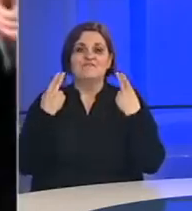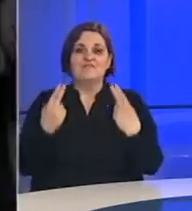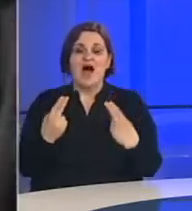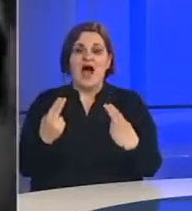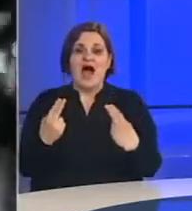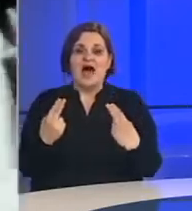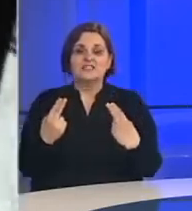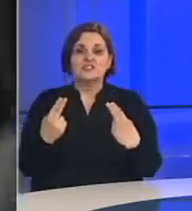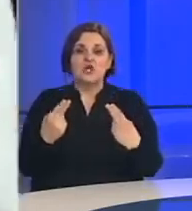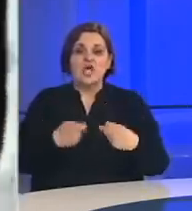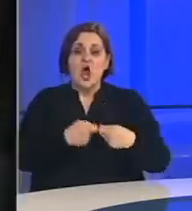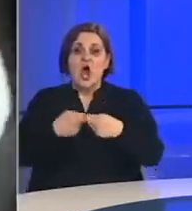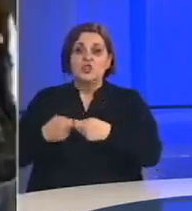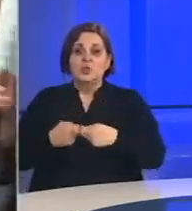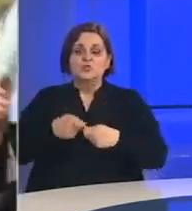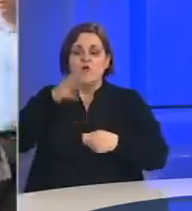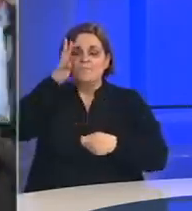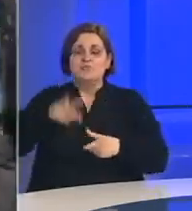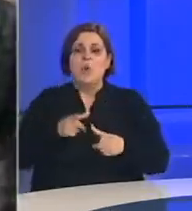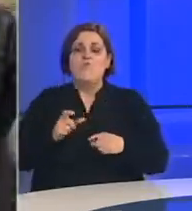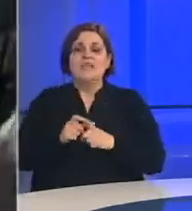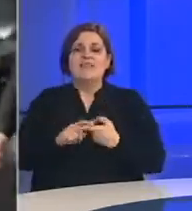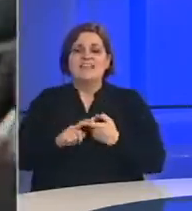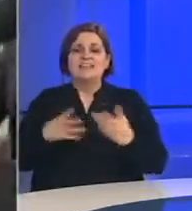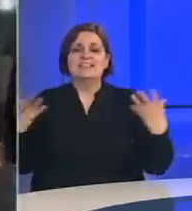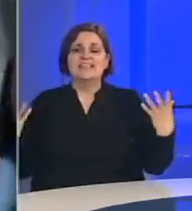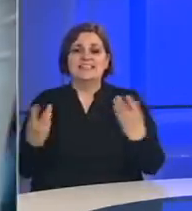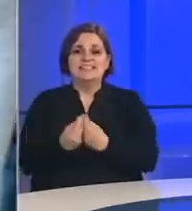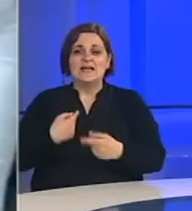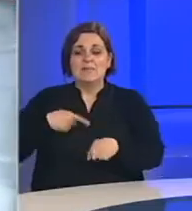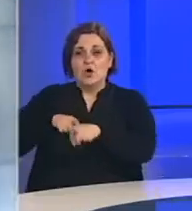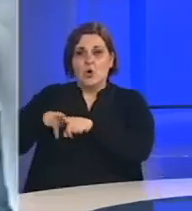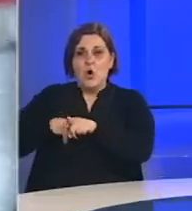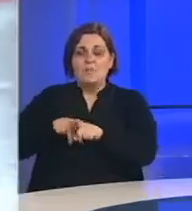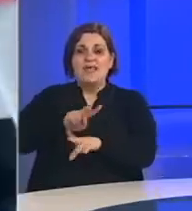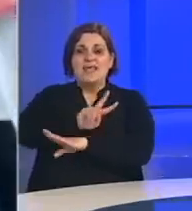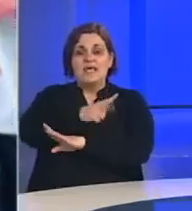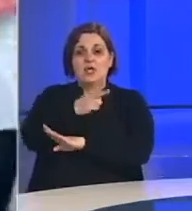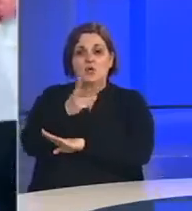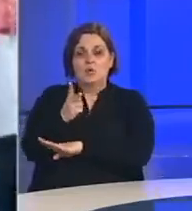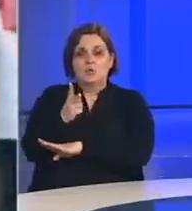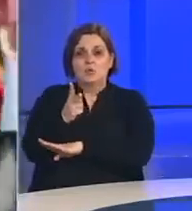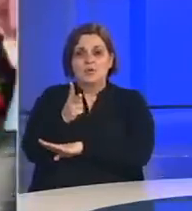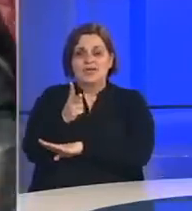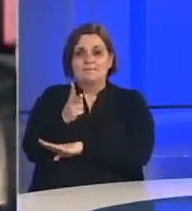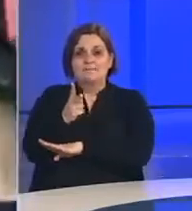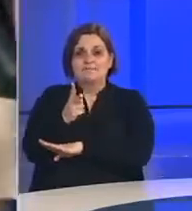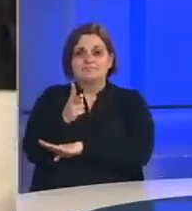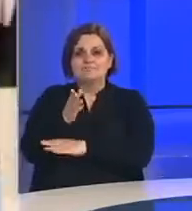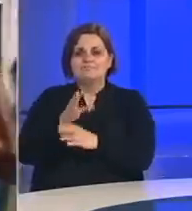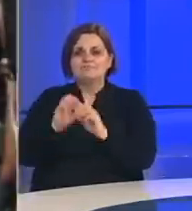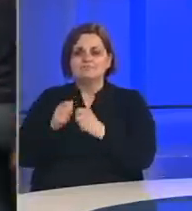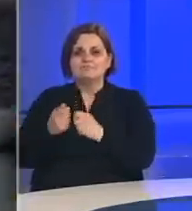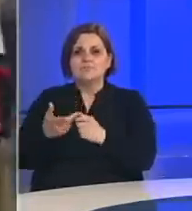društvo psihologa u federaciji zajedno sa našim kolegama i u drugim područjima,